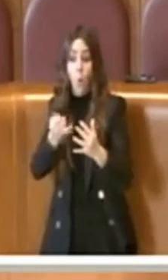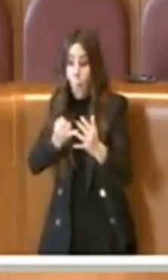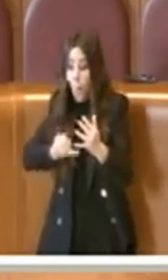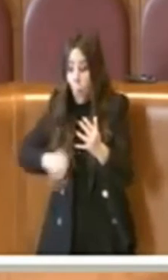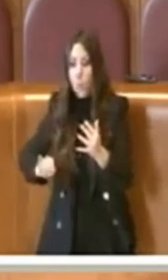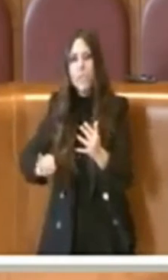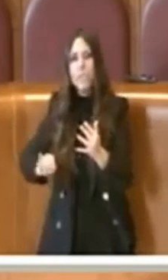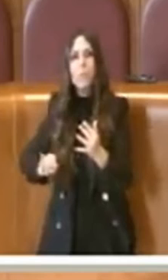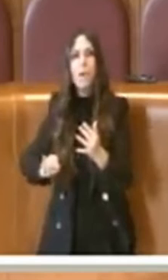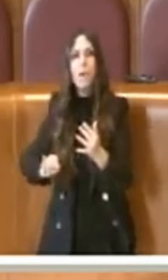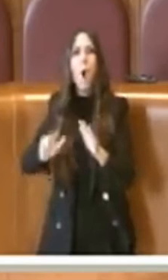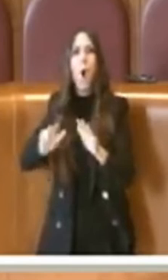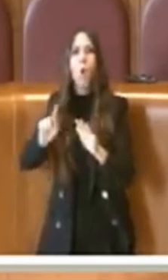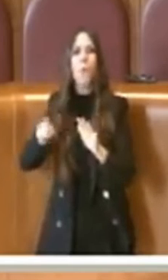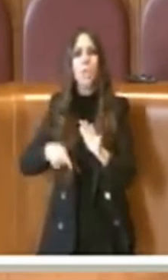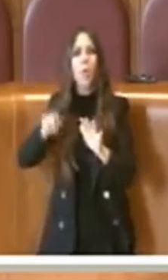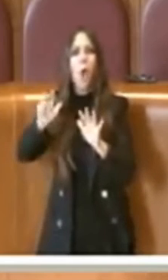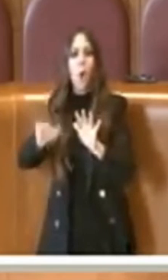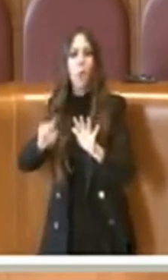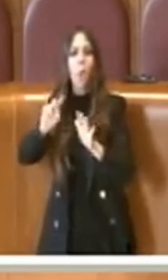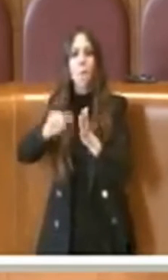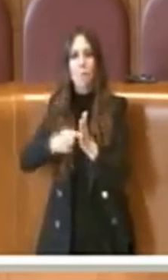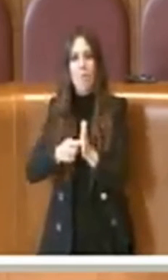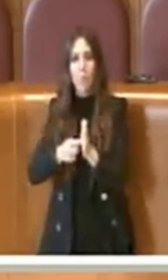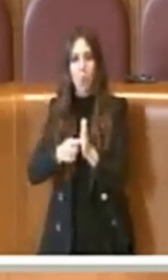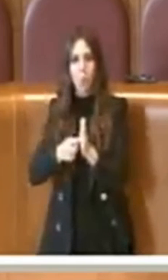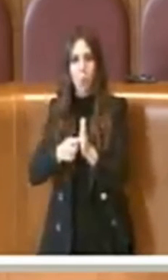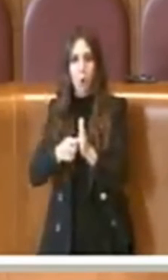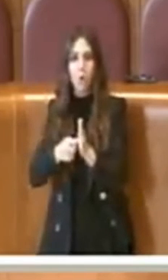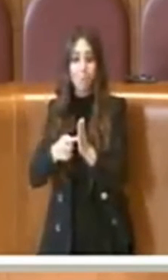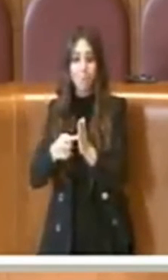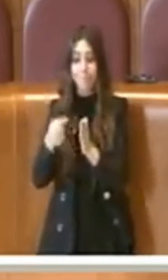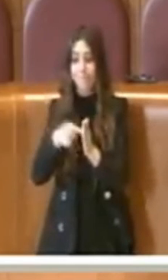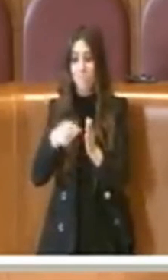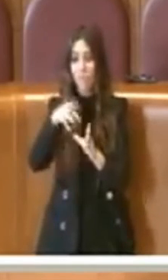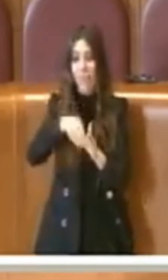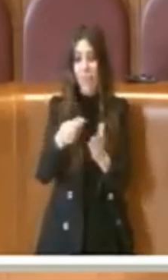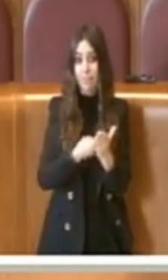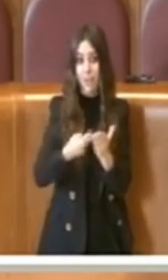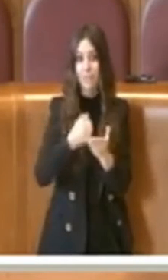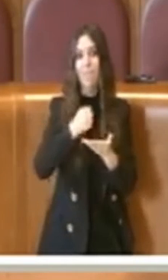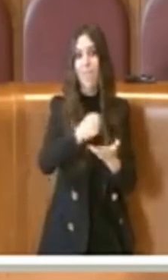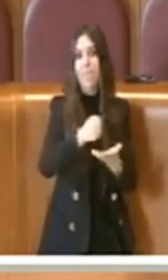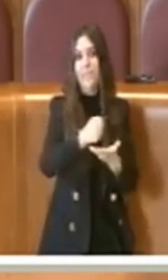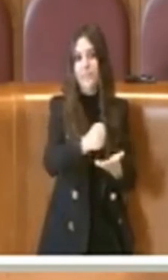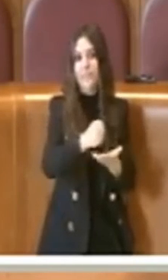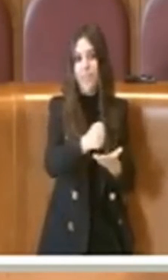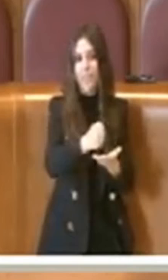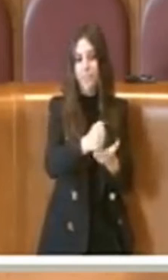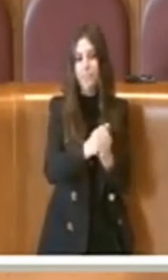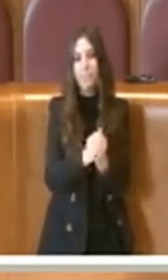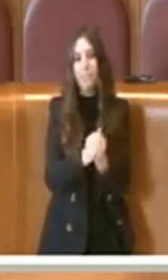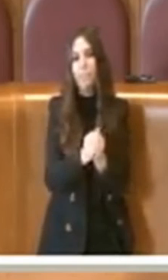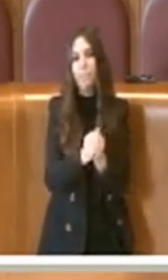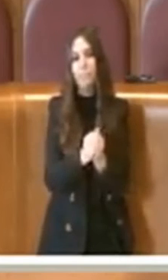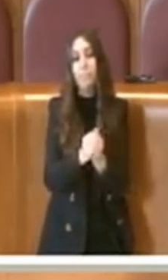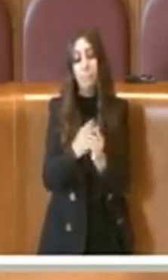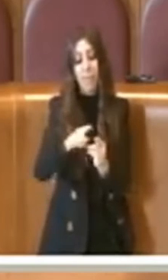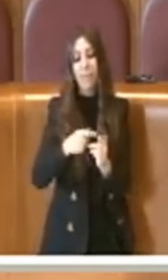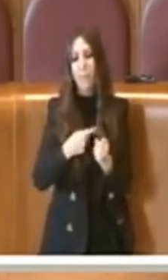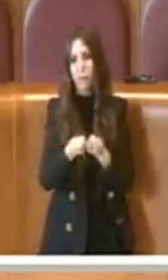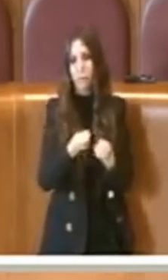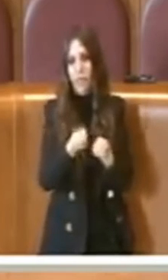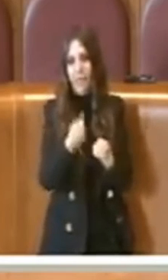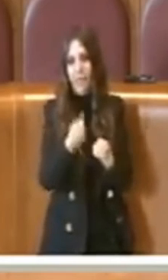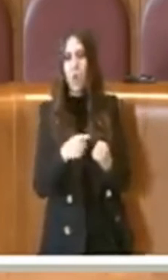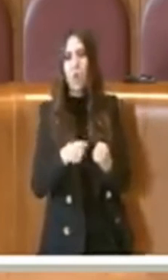8,8 milioni erano previsti nel piano degli investimenti, il lascito di quella gestione.